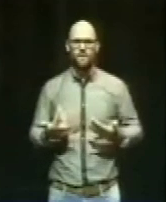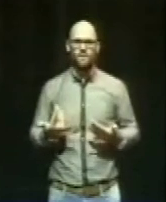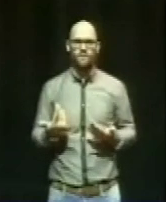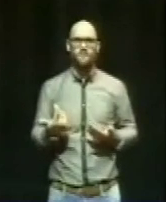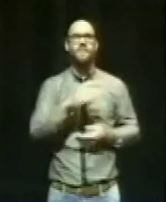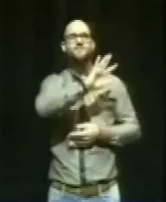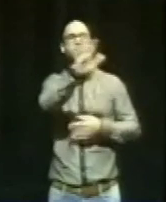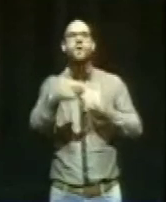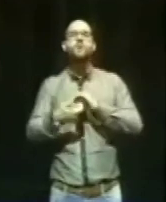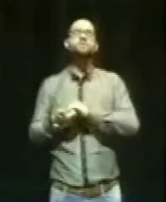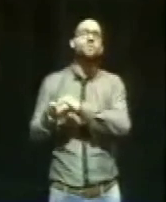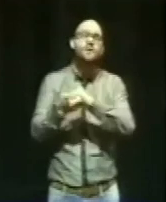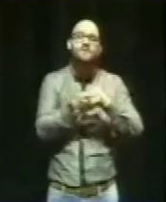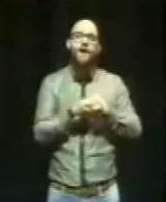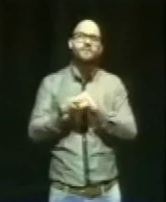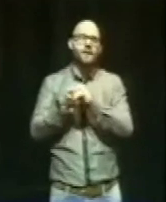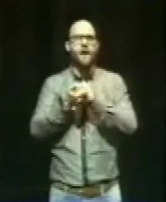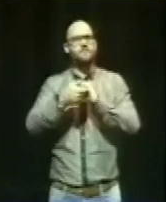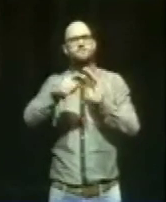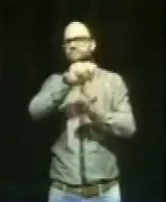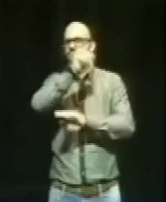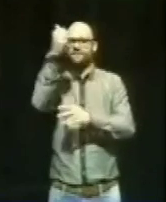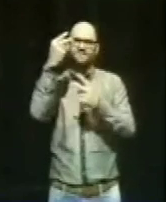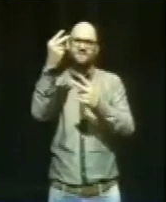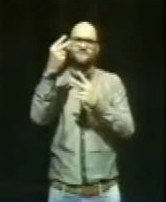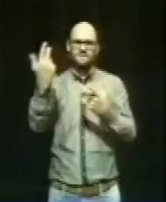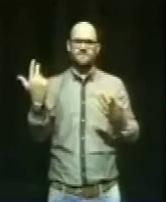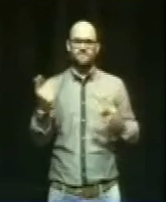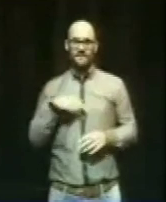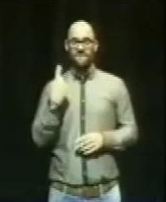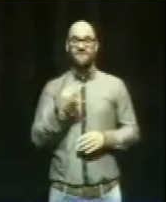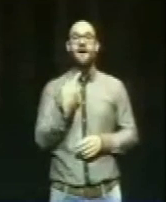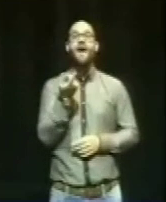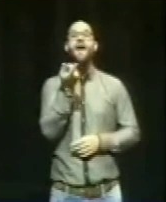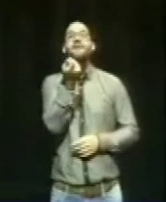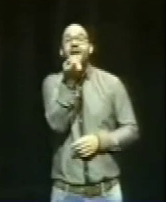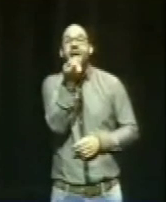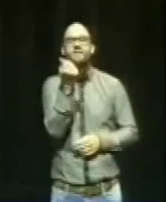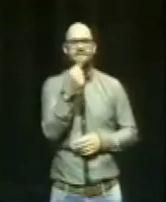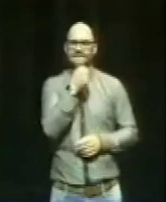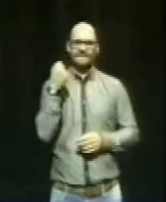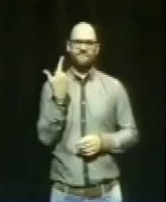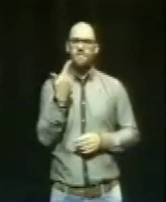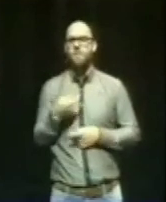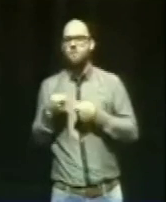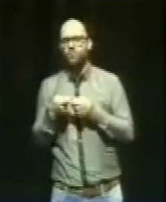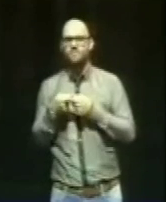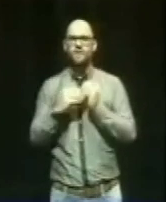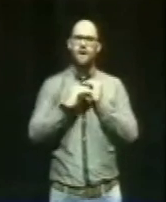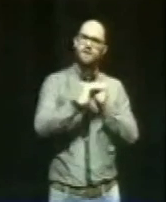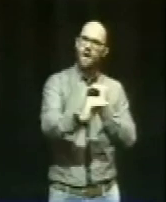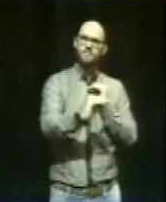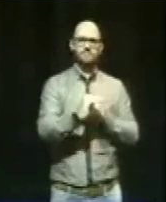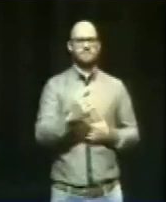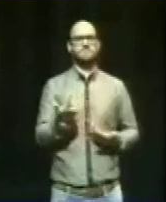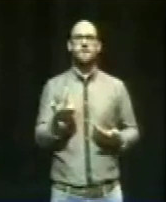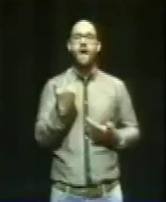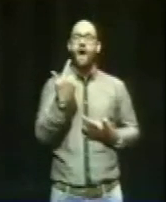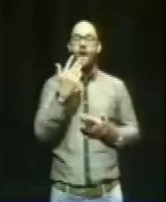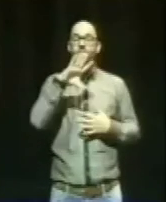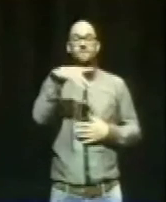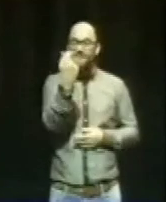eure Solidarität. Wir haben nicht viel Geld, weder im Bund noch im Land. Aber was wir haben, ist etwas viel